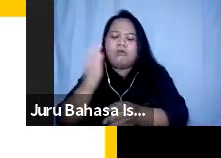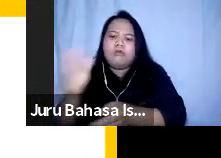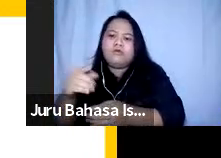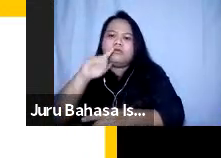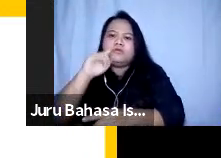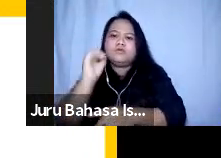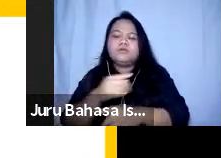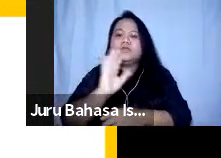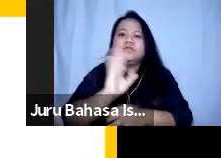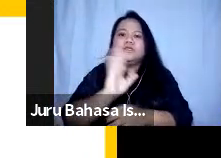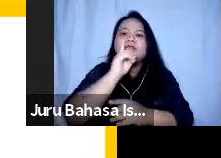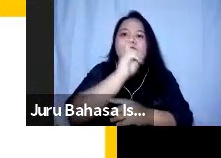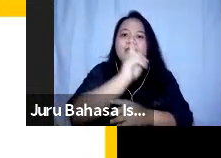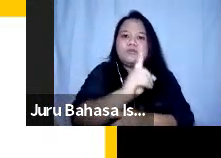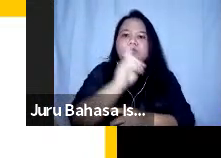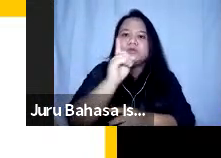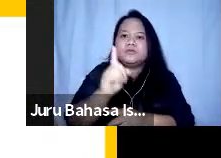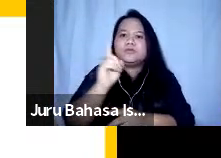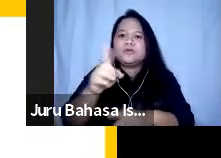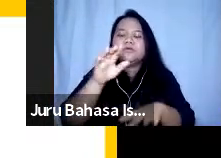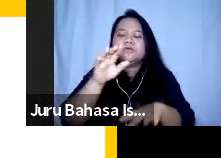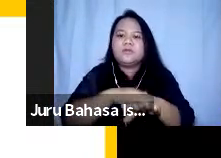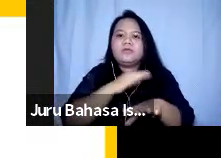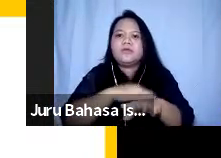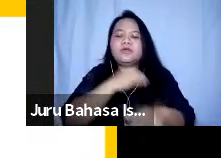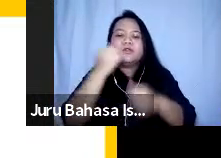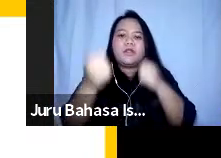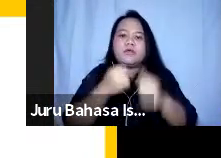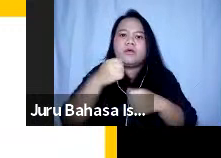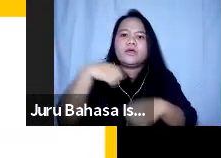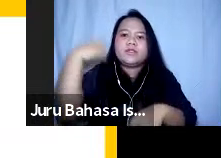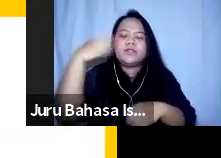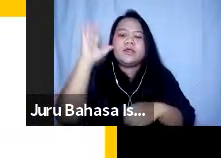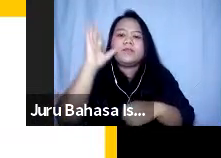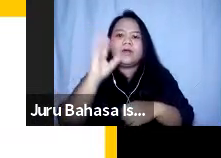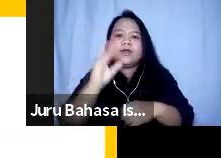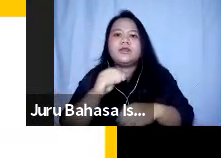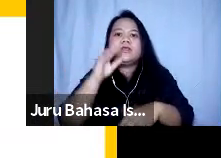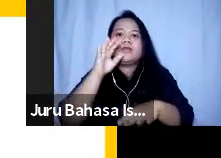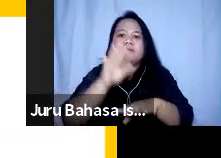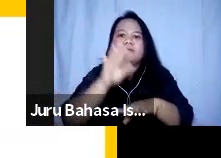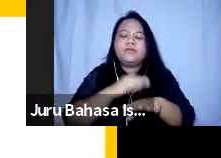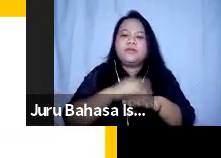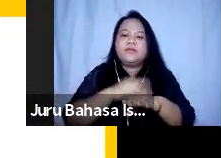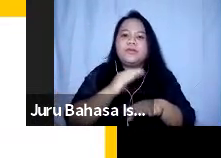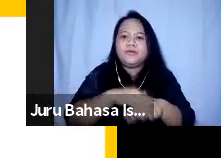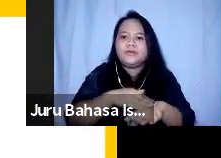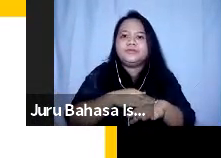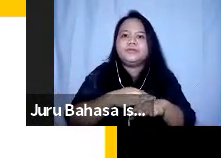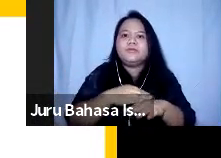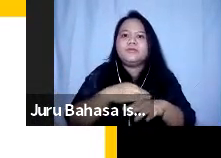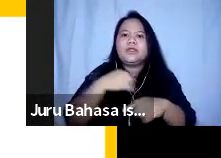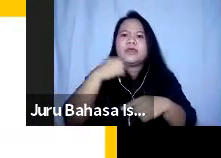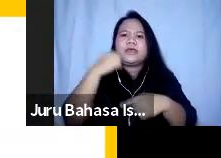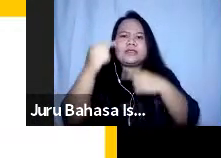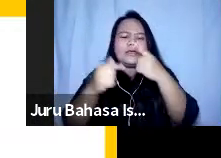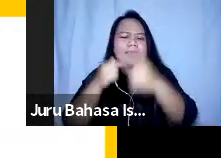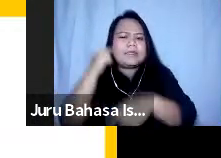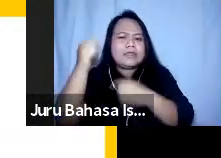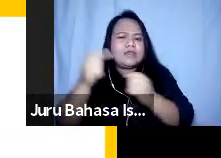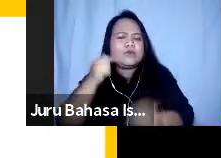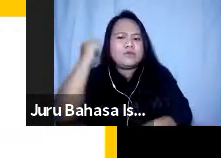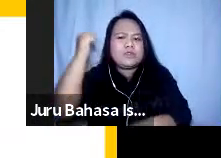satu per satu apa yang dia bisa lakukan setiap hari setiap hari setiap hari itu satu hal yang rutin karena memang